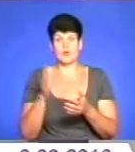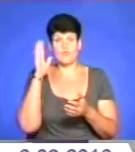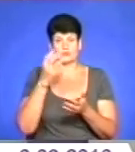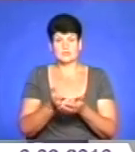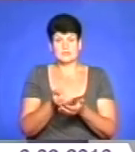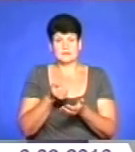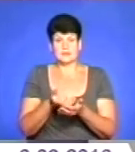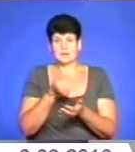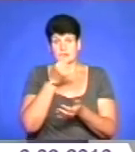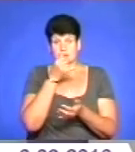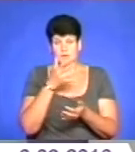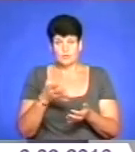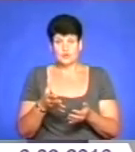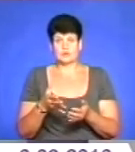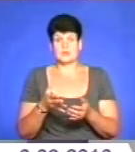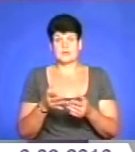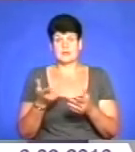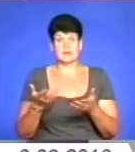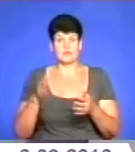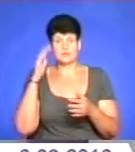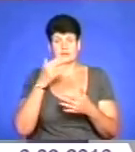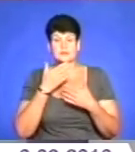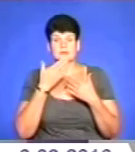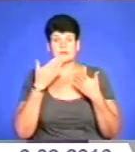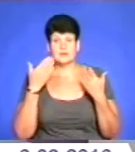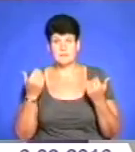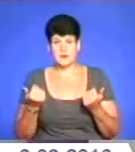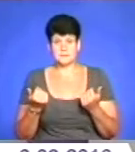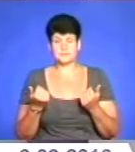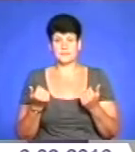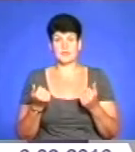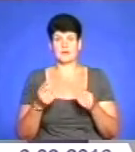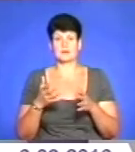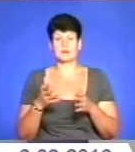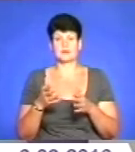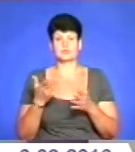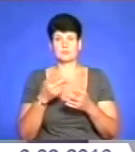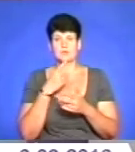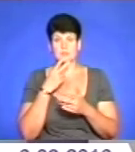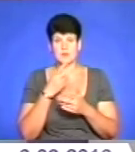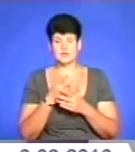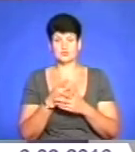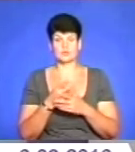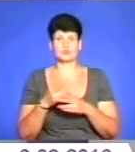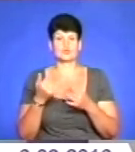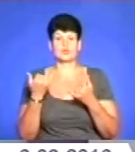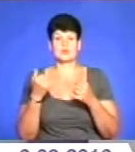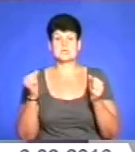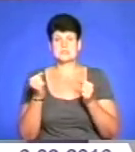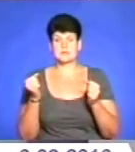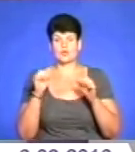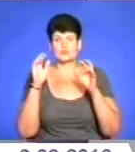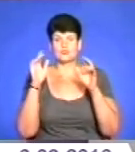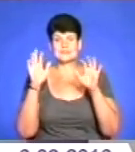не маємо, бо ліс віддає воду, набирає її взимку від снігу, якщо той сніг є. Ми ж бачимо безсніжні зими. А потім